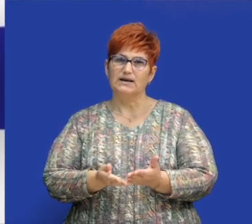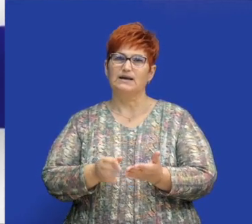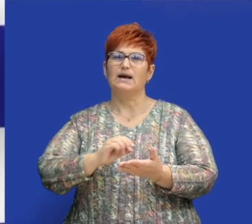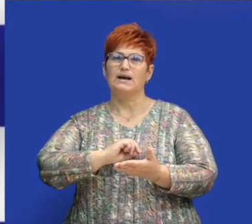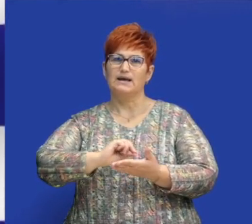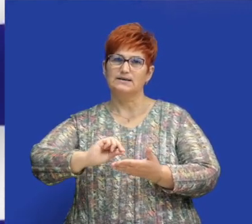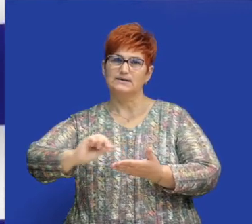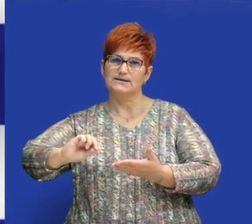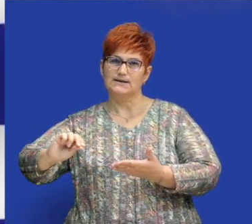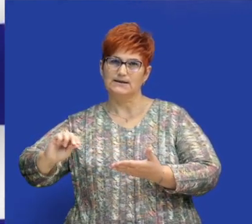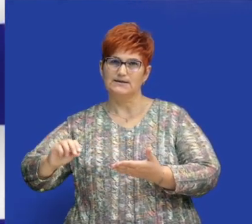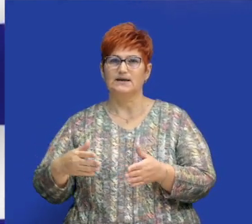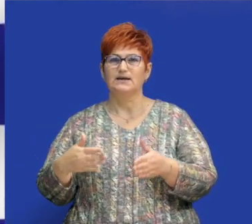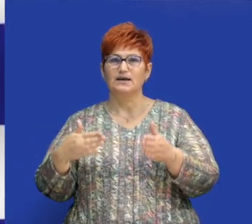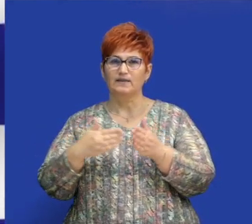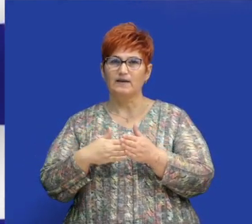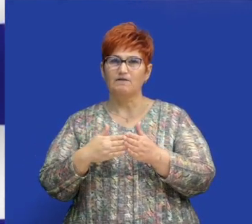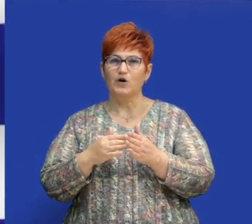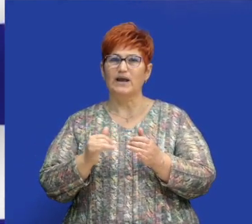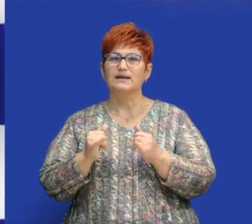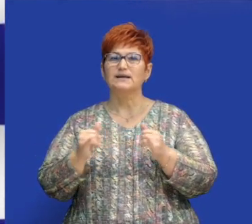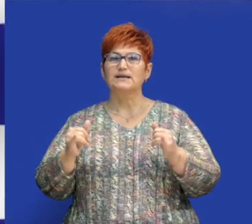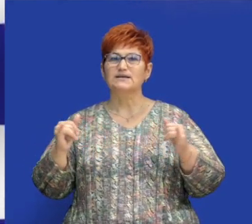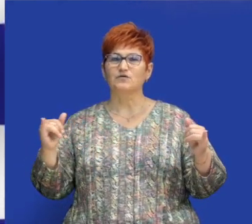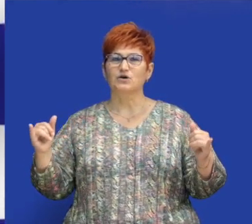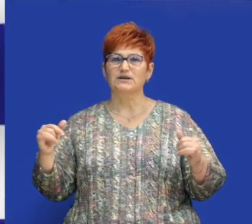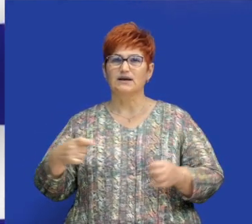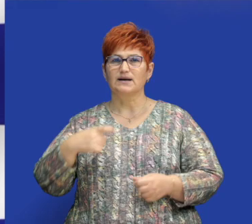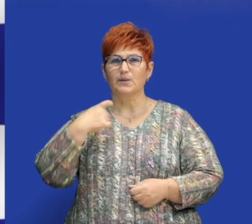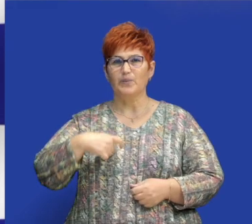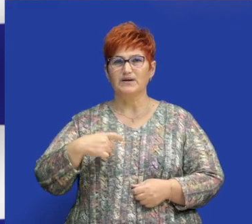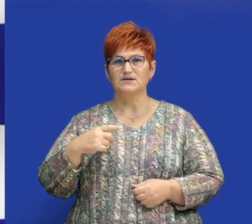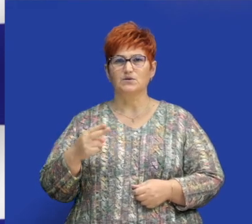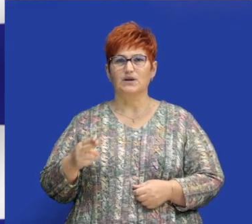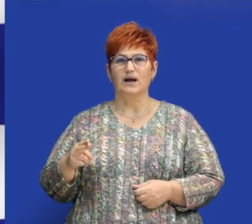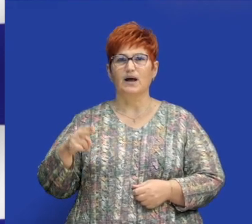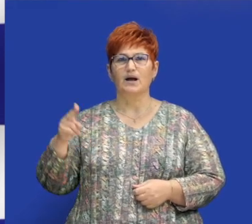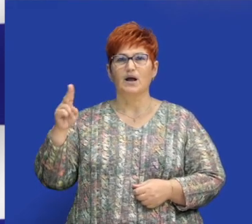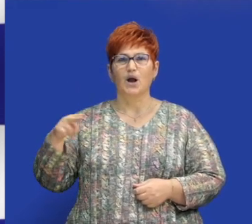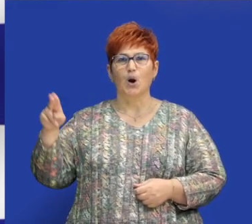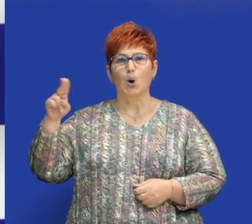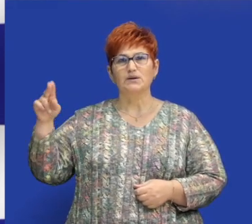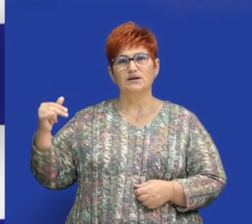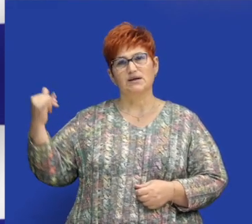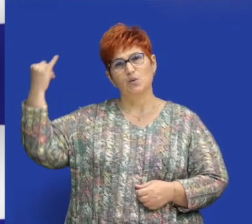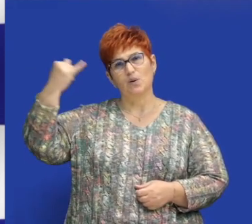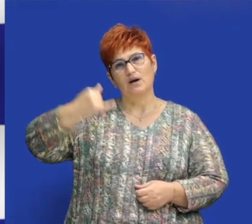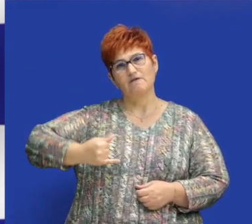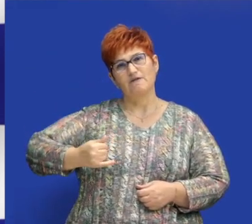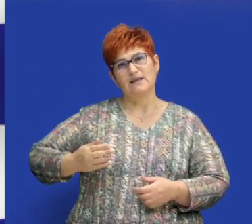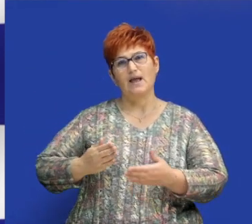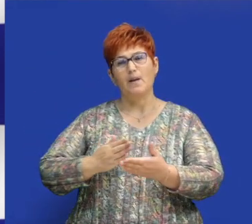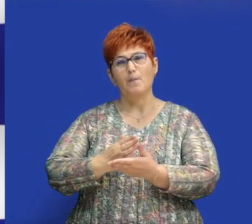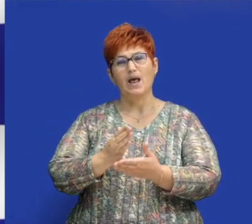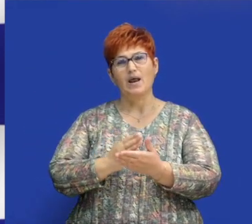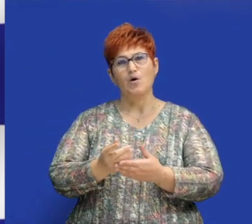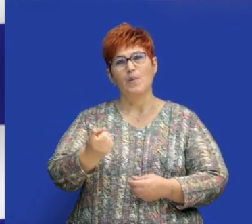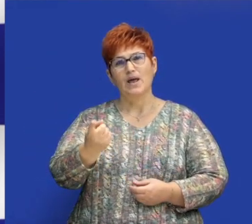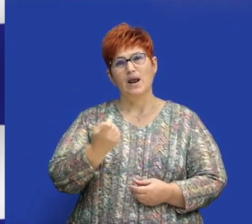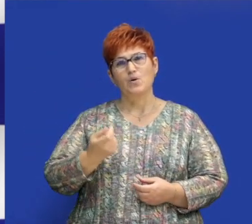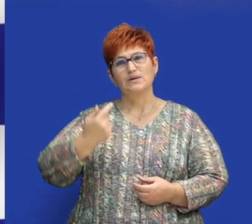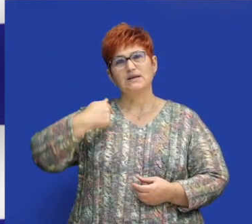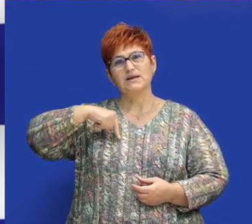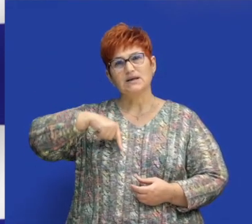Dícsérésnél az ajkukon kipöffentett levegővel jelzik elismerésüket. A piacon épp úgy, mint az üzleti életben,